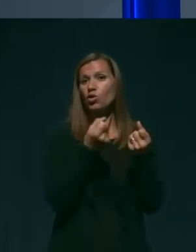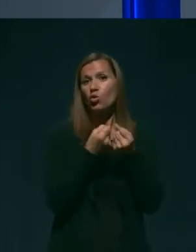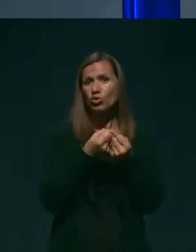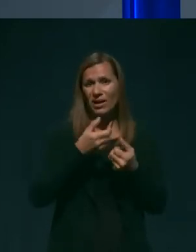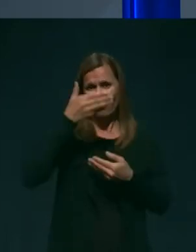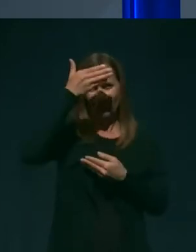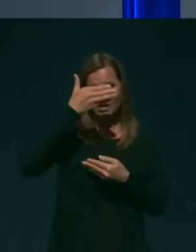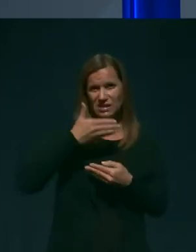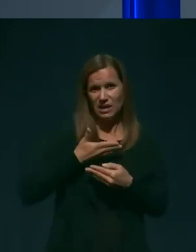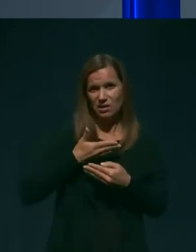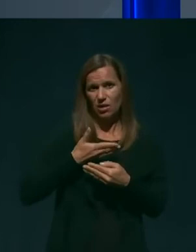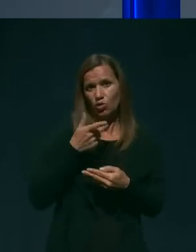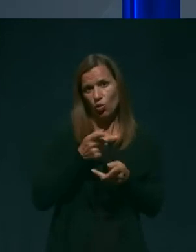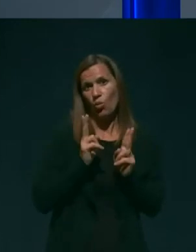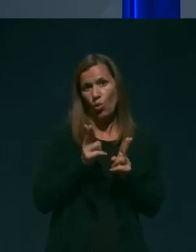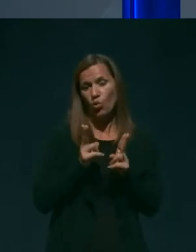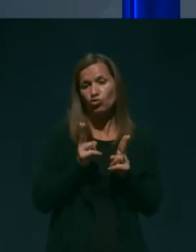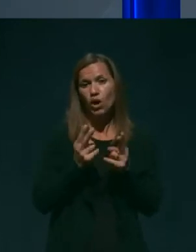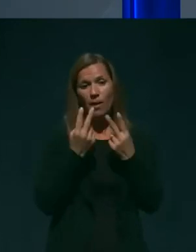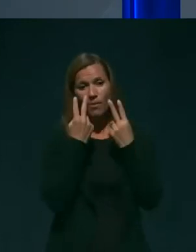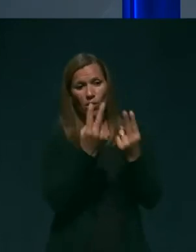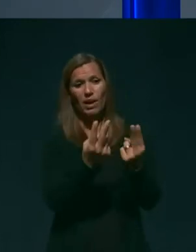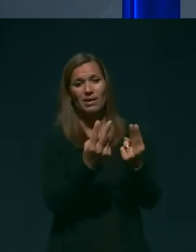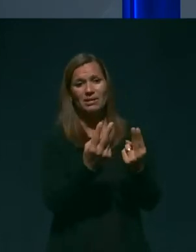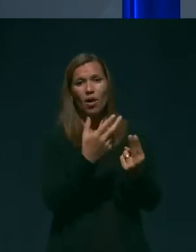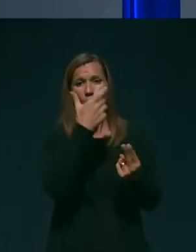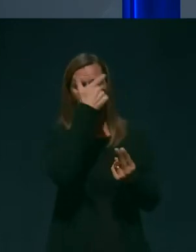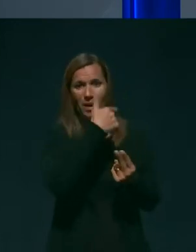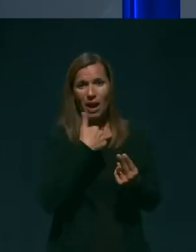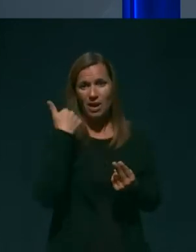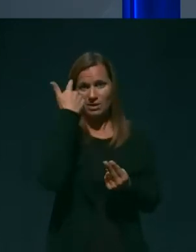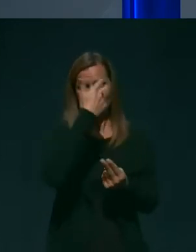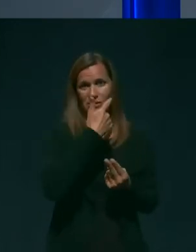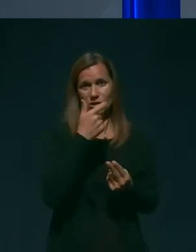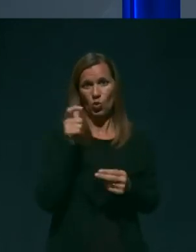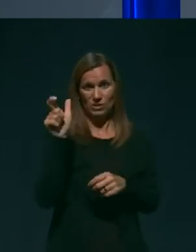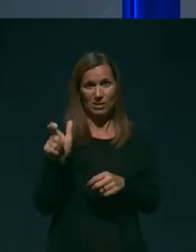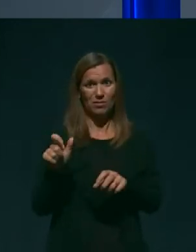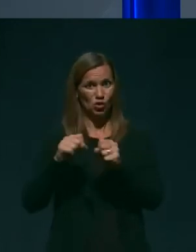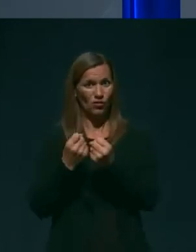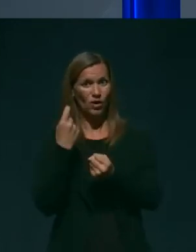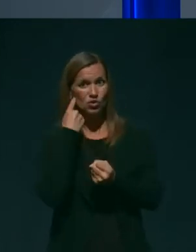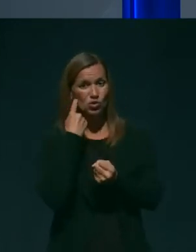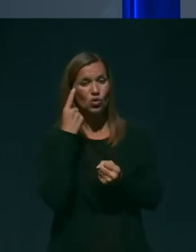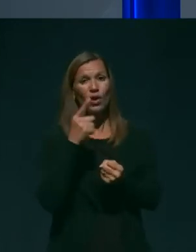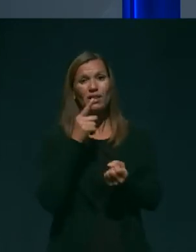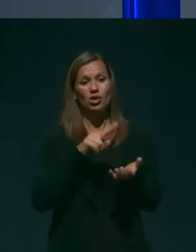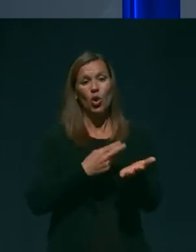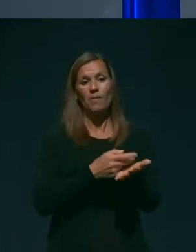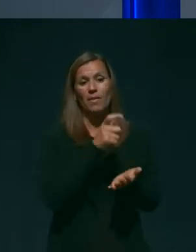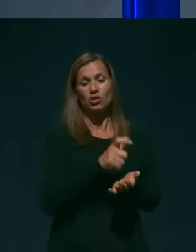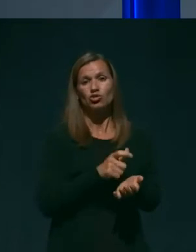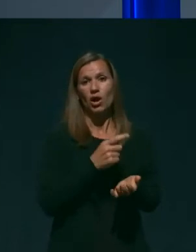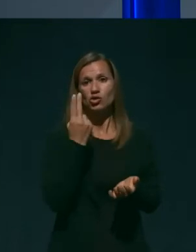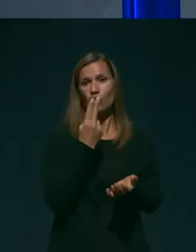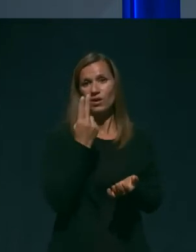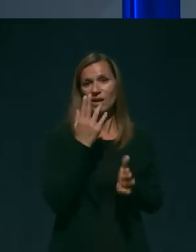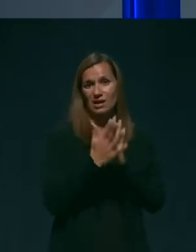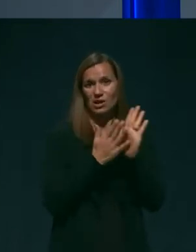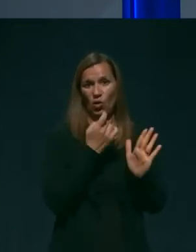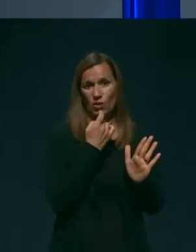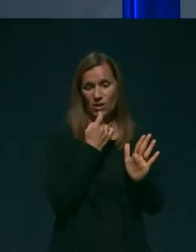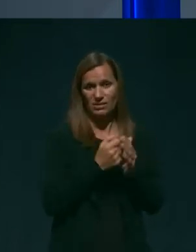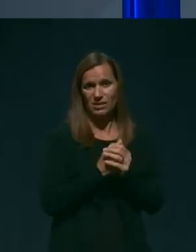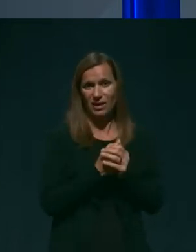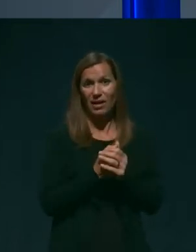pogled na celotni obraz osebe z okvaro sluha in tolmača slovenskega znakovnega jezika. S proščanjem